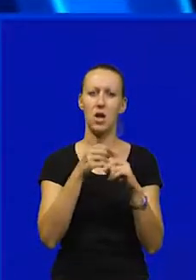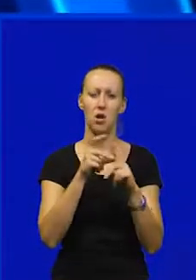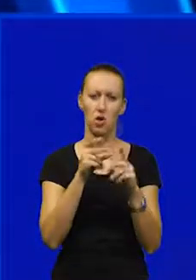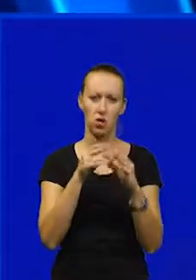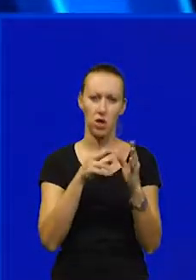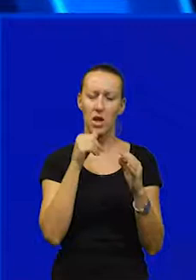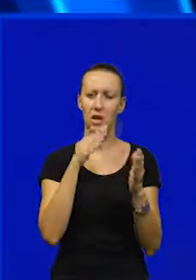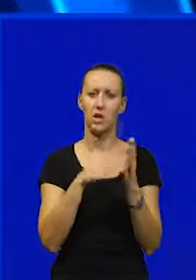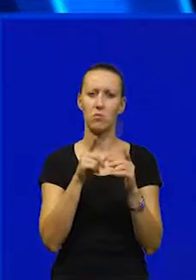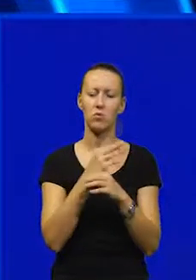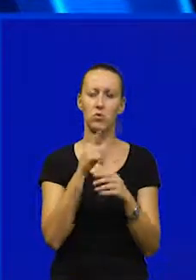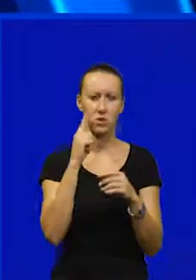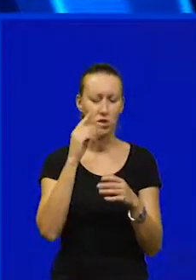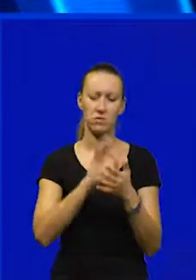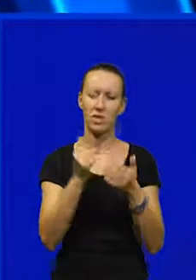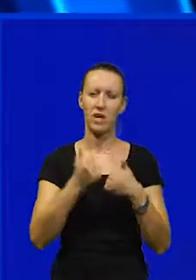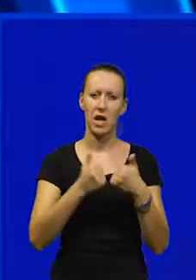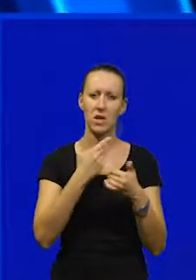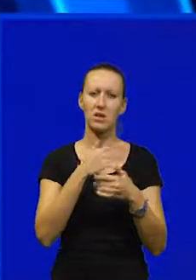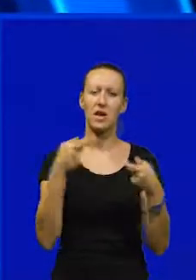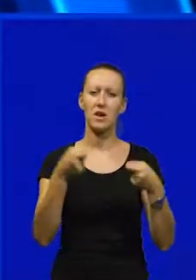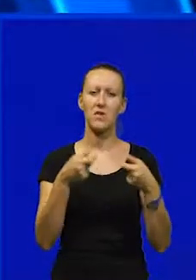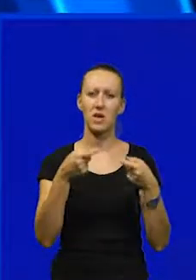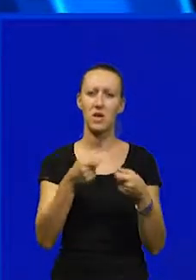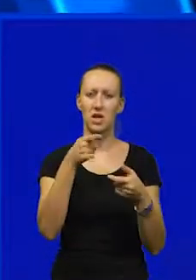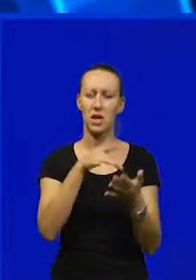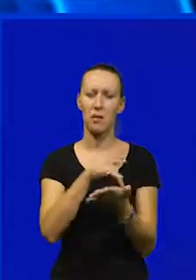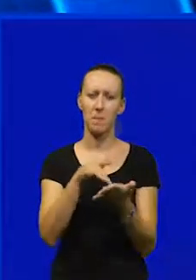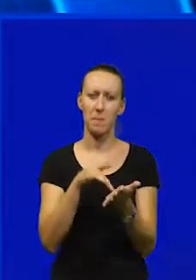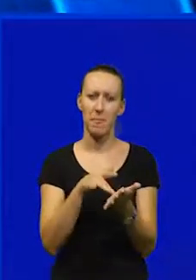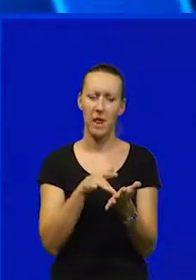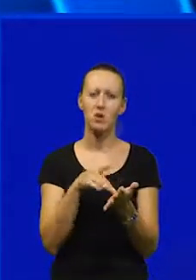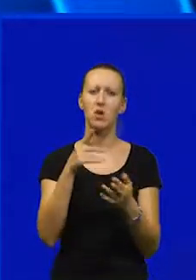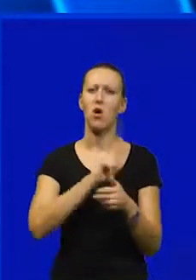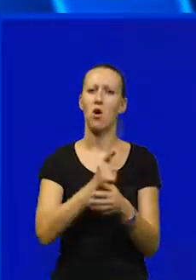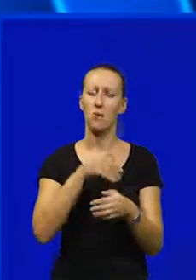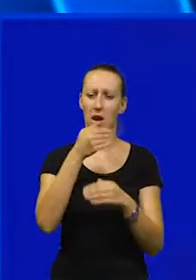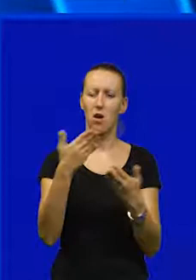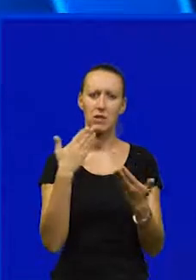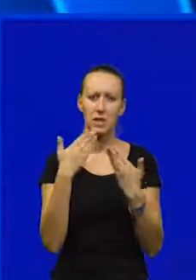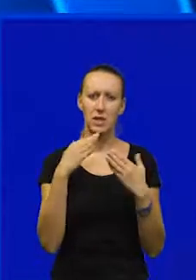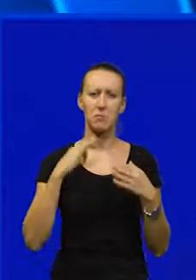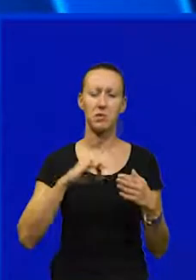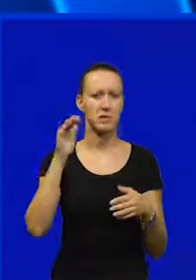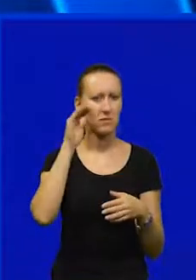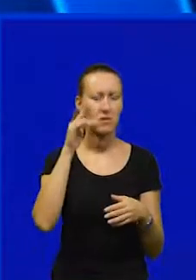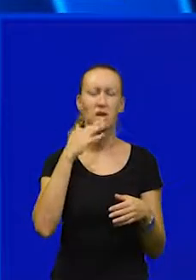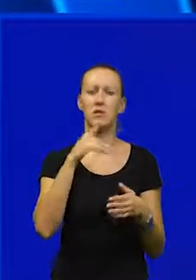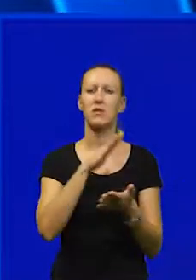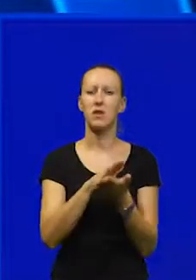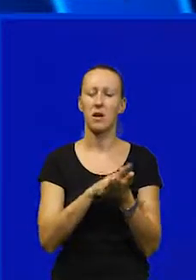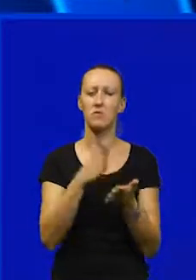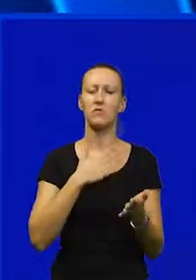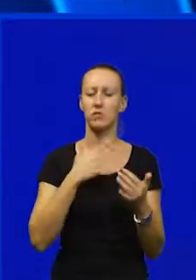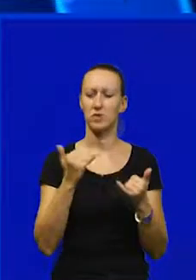trebalo značiti skoro raspisivanje natječaja za investitore na tim područjima. Odmah nakon sjednice predsjednik vlade je prokomentirao